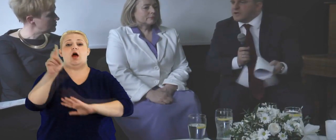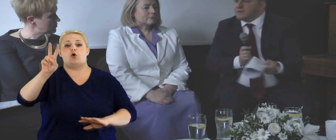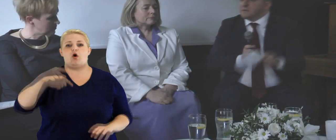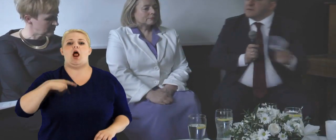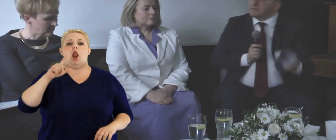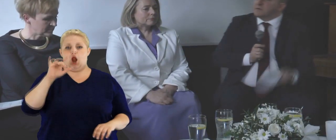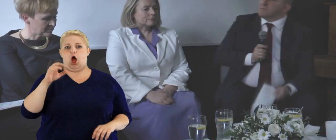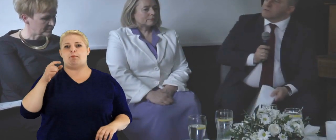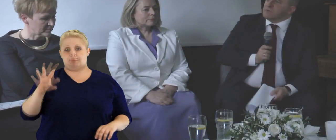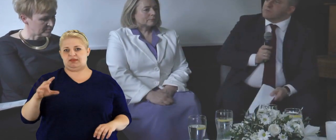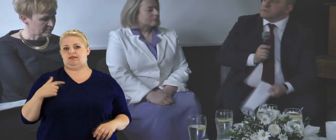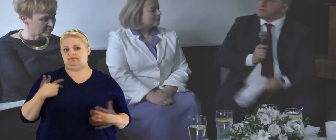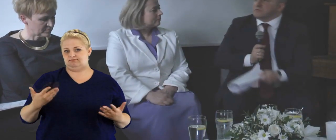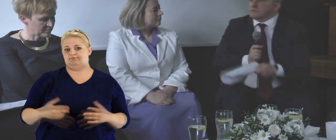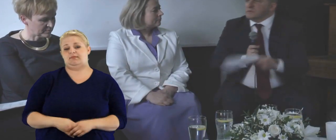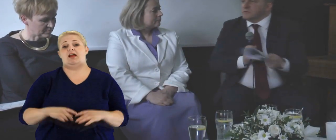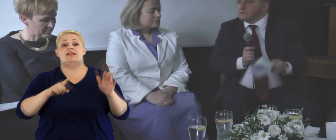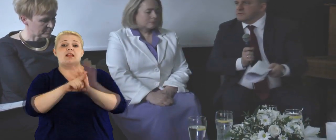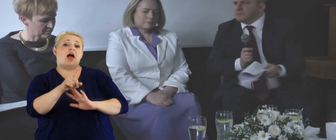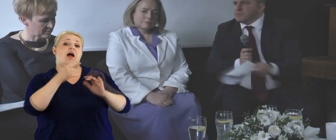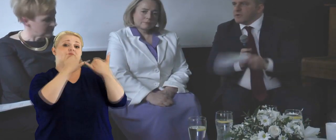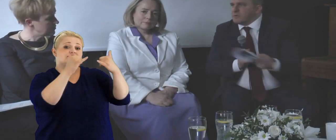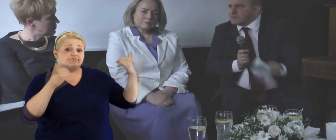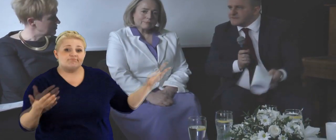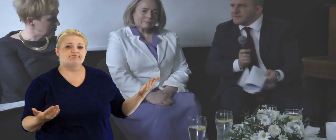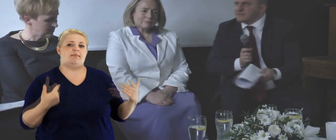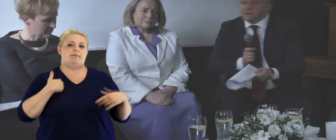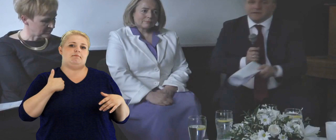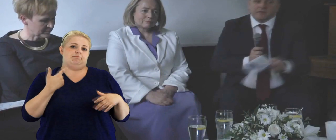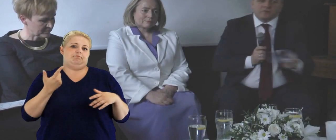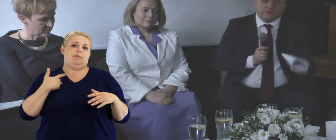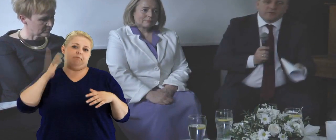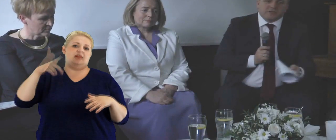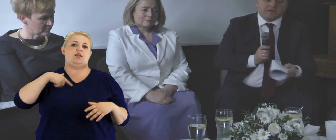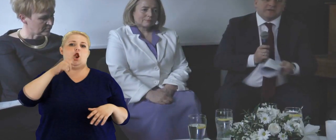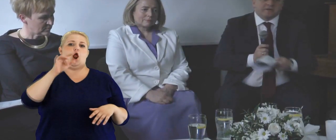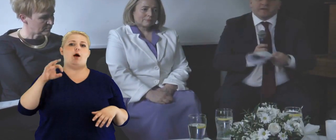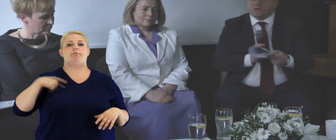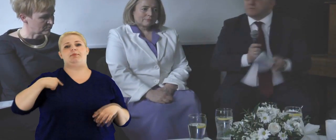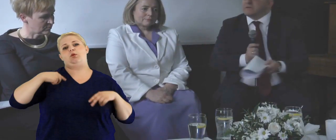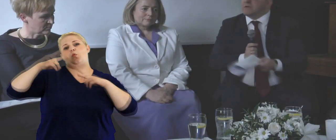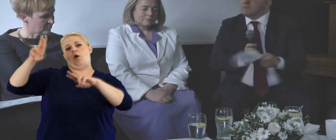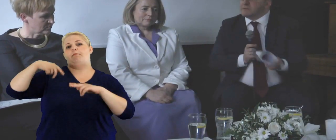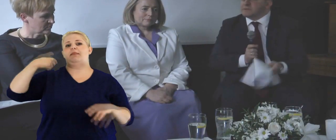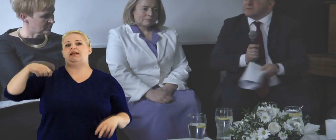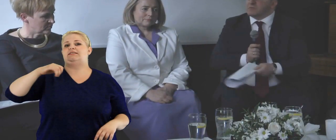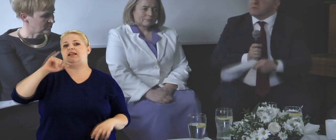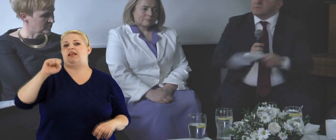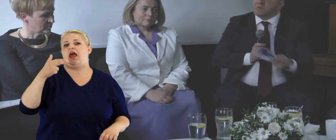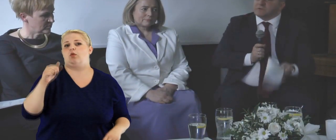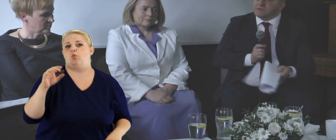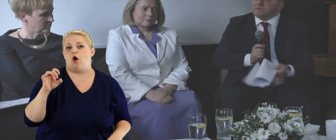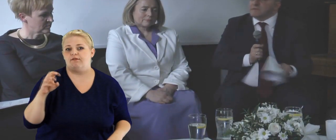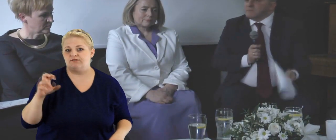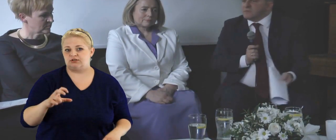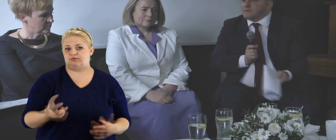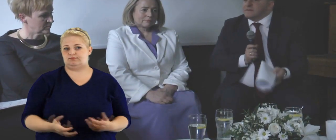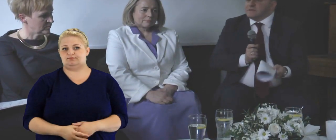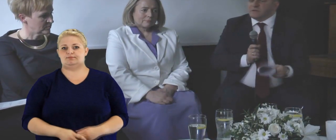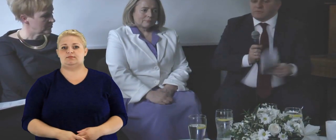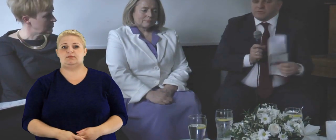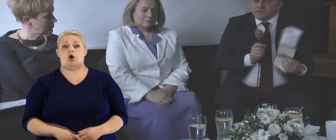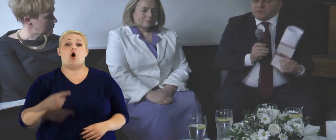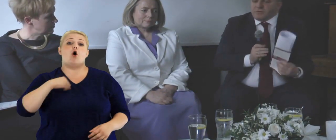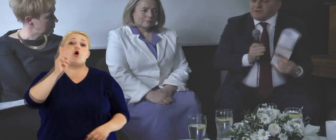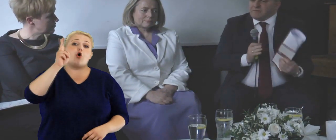Jaceniuka, dla innego będę lobbystą byłego prezydenta Janukowicza, dla kogoś będę lobbystą polskiej firmy